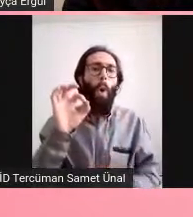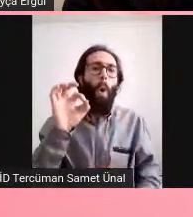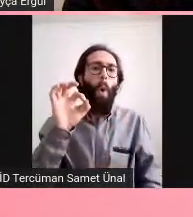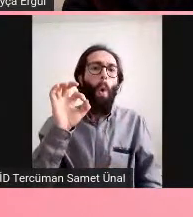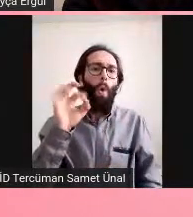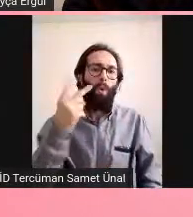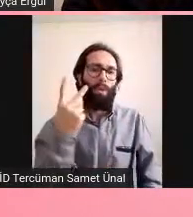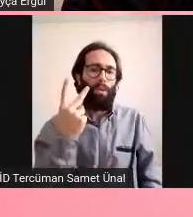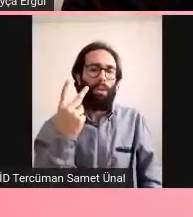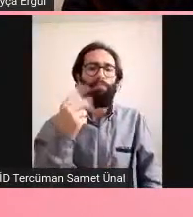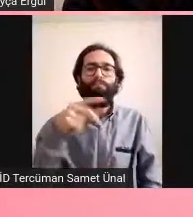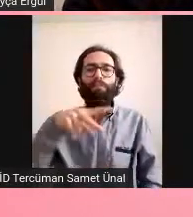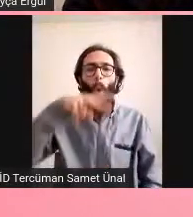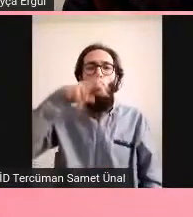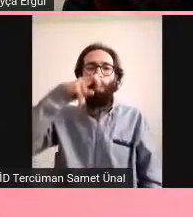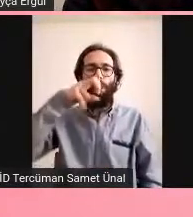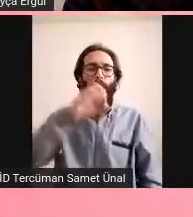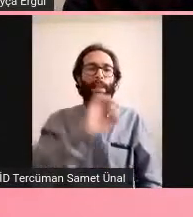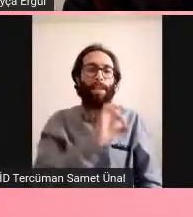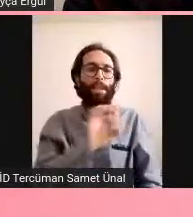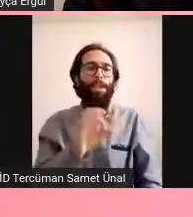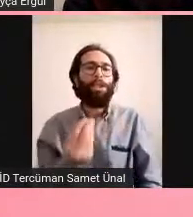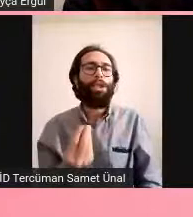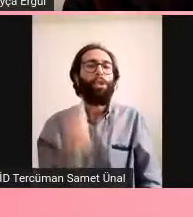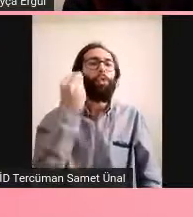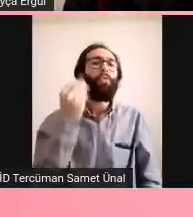çünkü yaygın olarak görüldüğünde